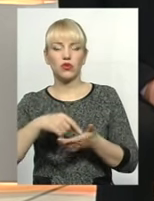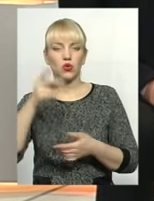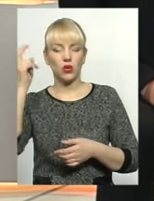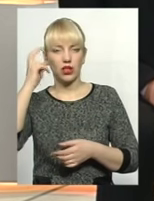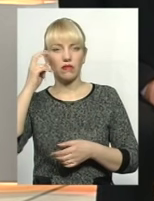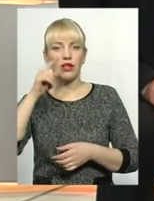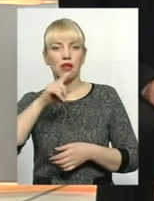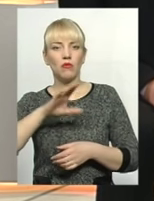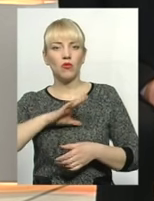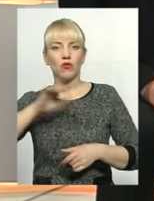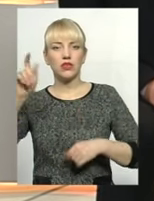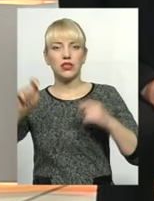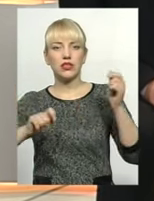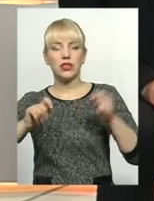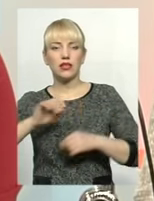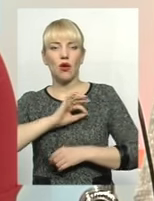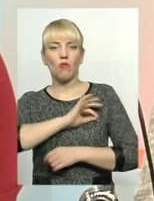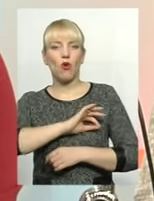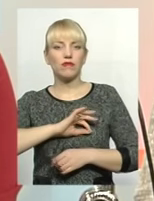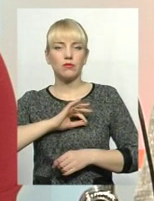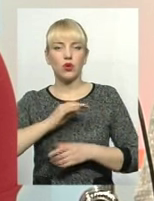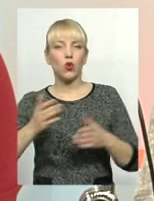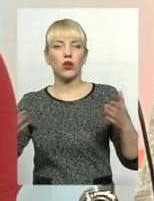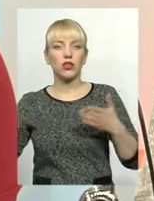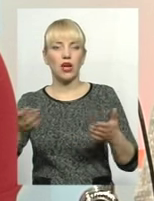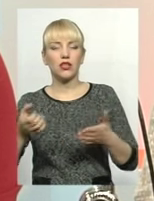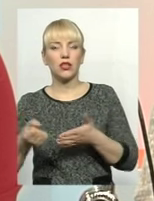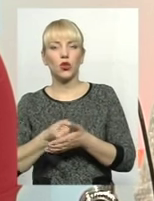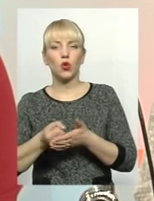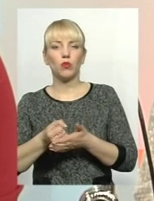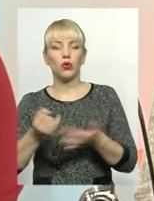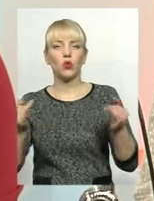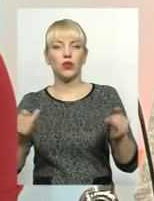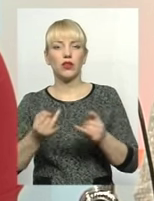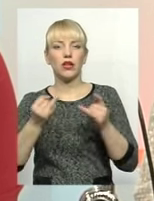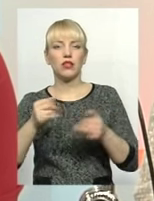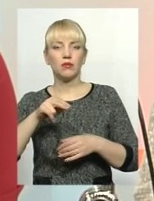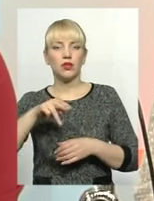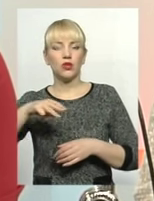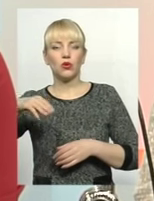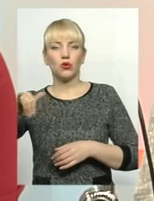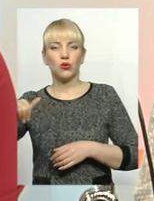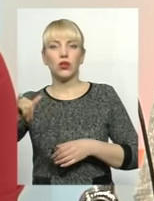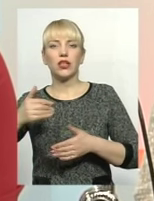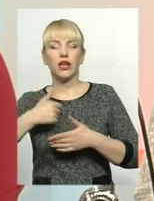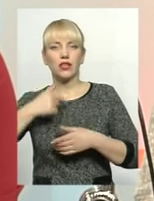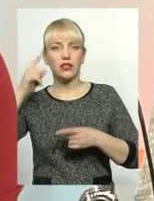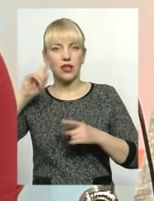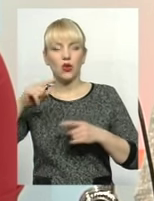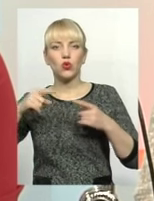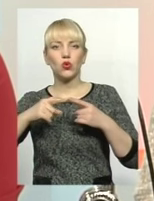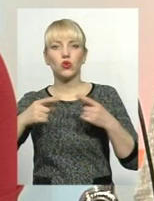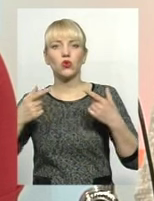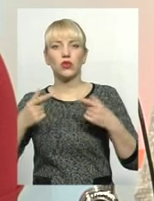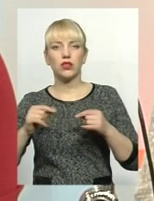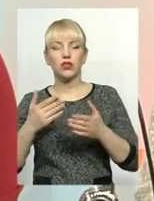про спілок, які, в принципі, лобіюють інтереси профтехосвіти. І я знаю точно, що десь